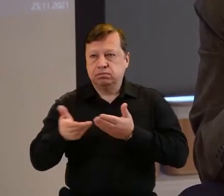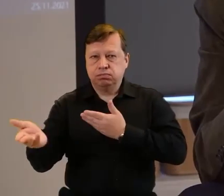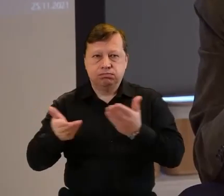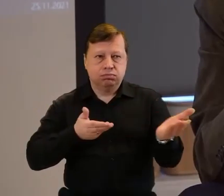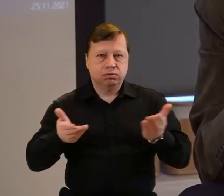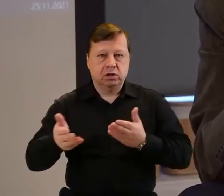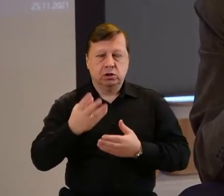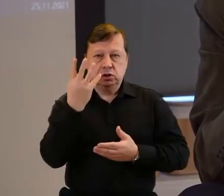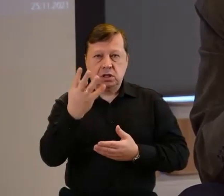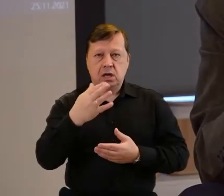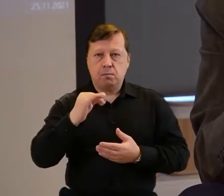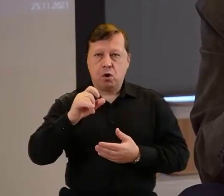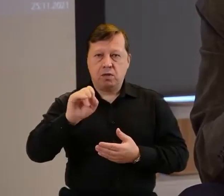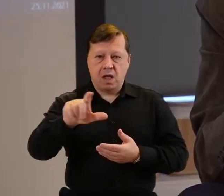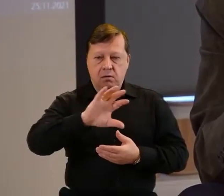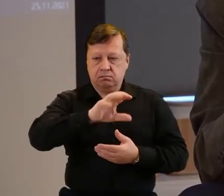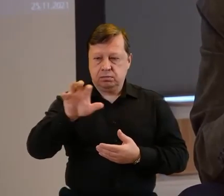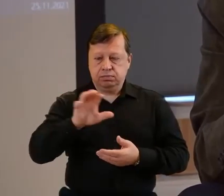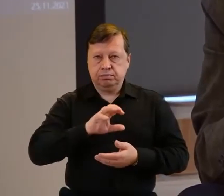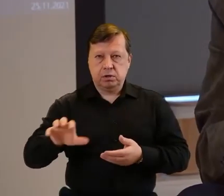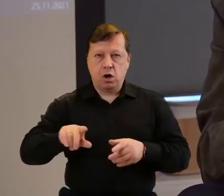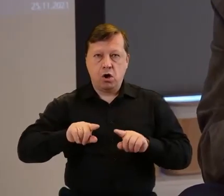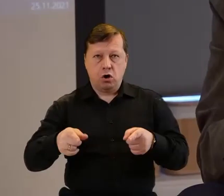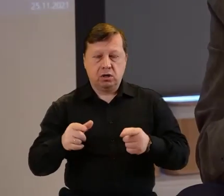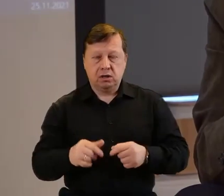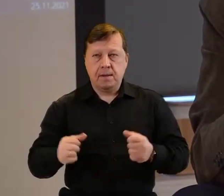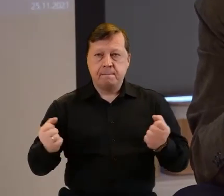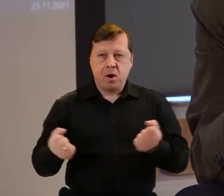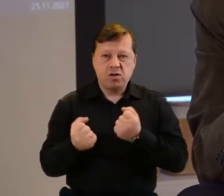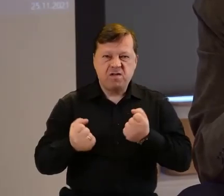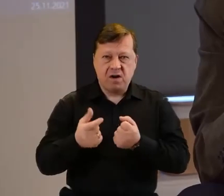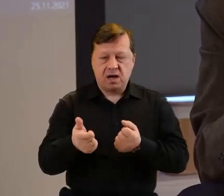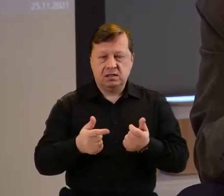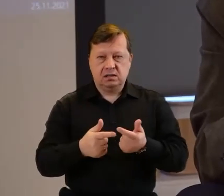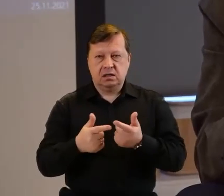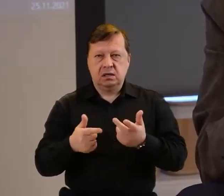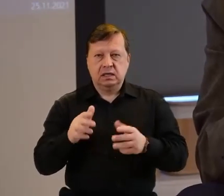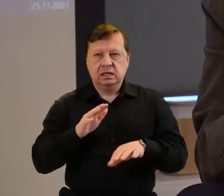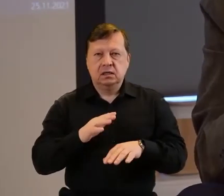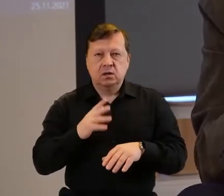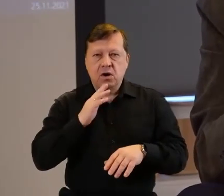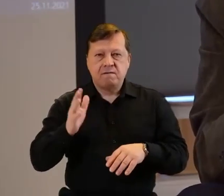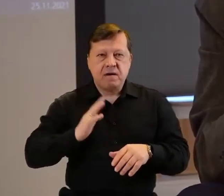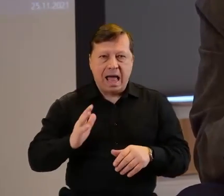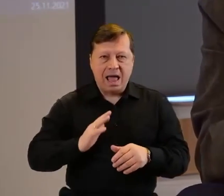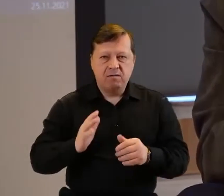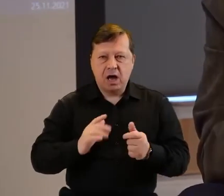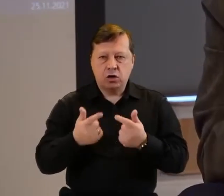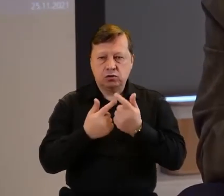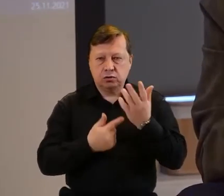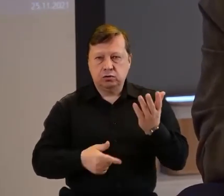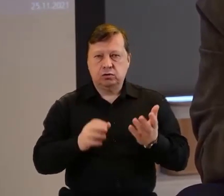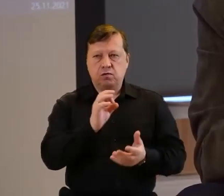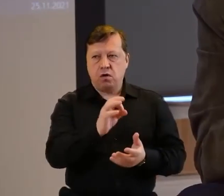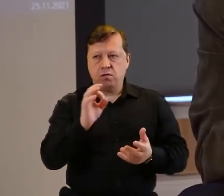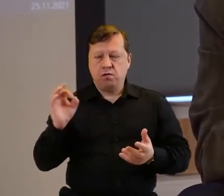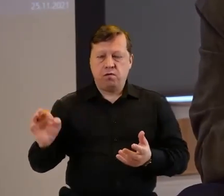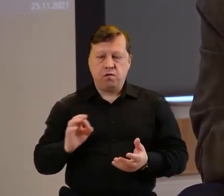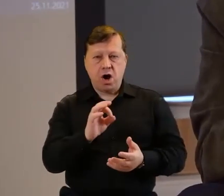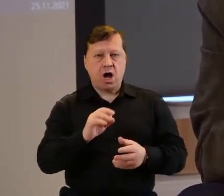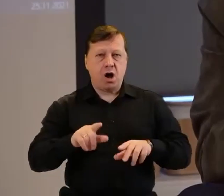modele działania organizacji, motywacji, systemu wartości, które tym organizacjom